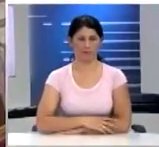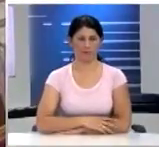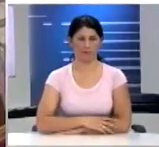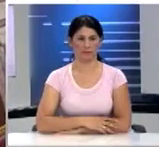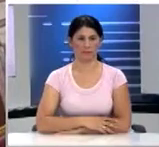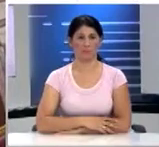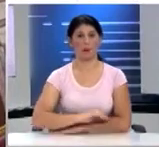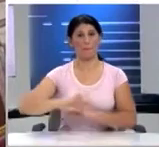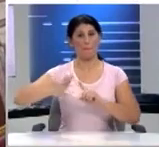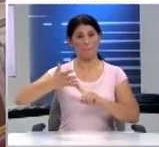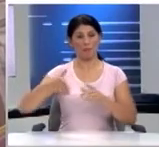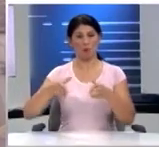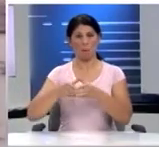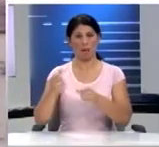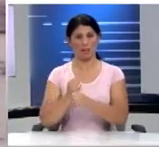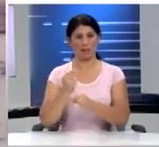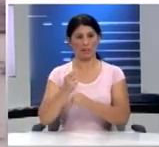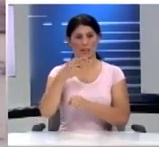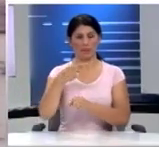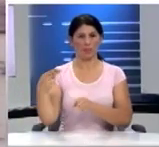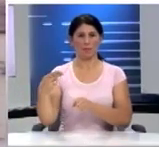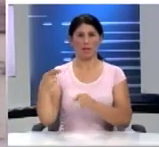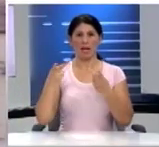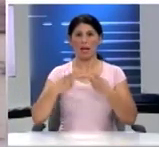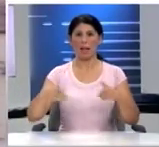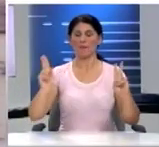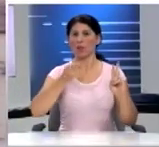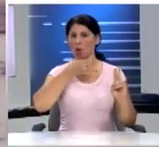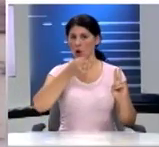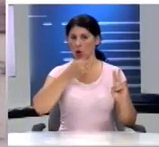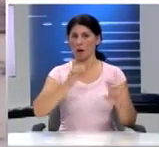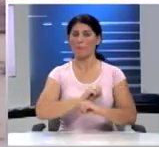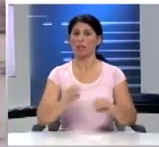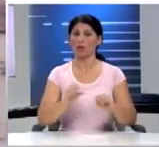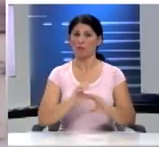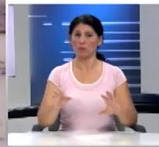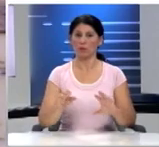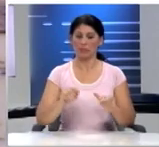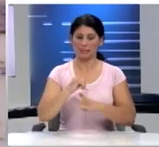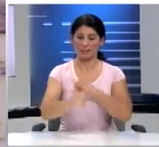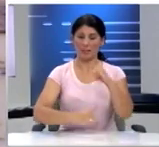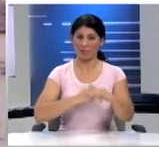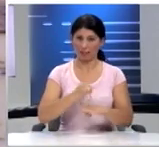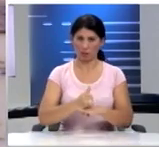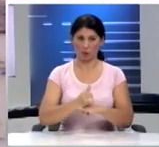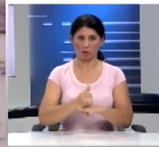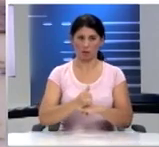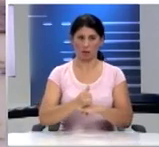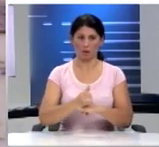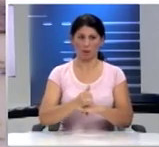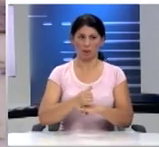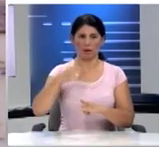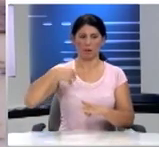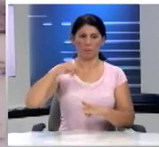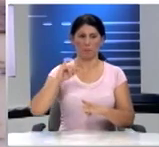Της πέμπτης ομάδος εργασίας με θέμα ελευθερία λόγου πληροφόρηση διαδίκτυο Pinocchio